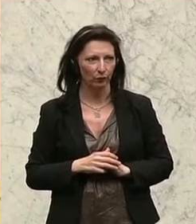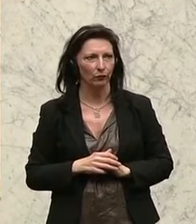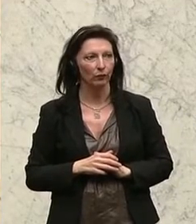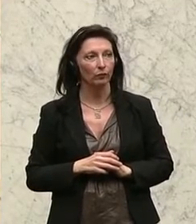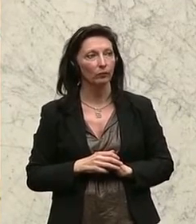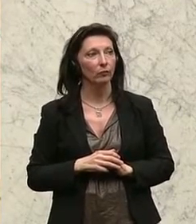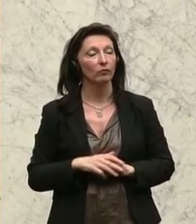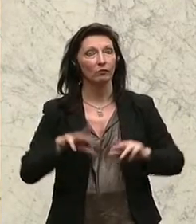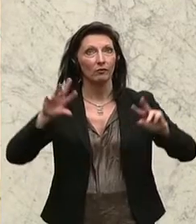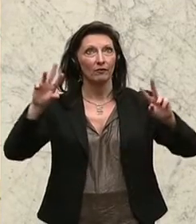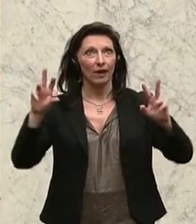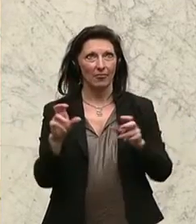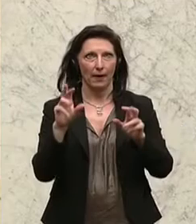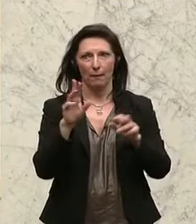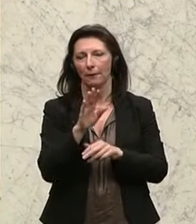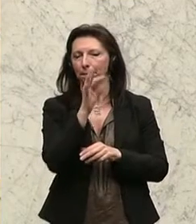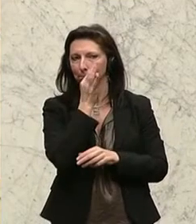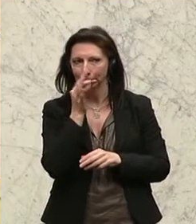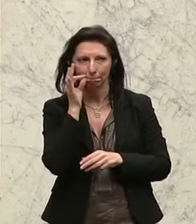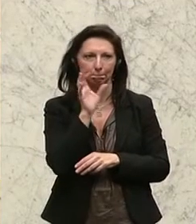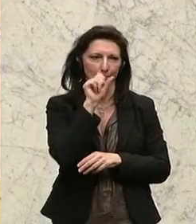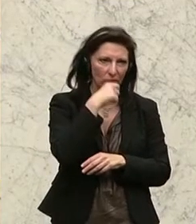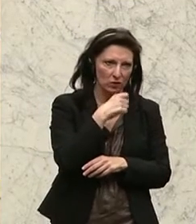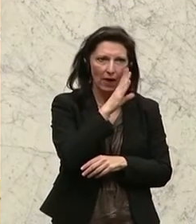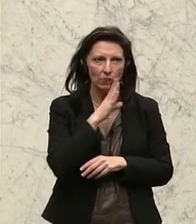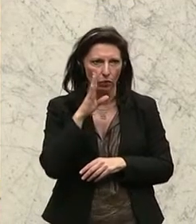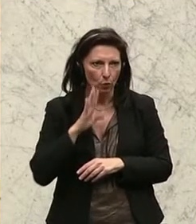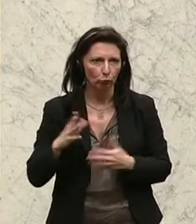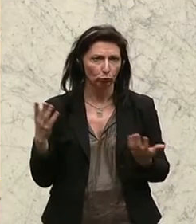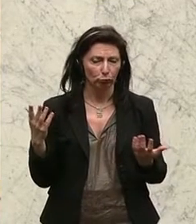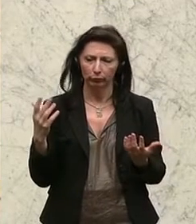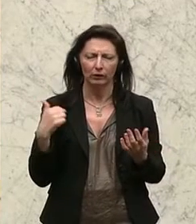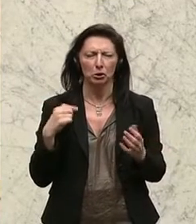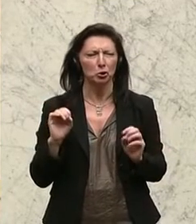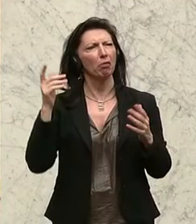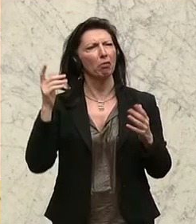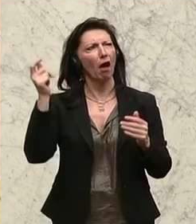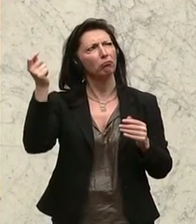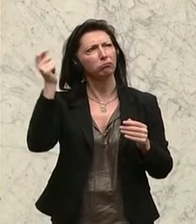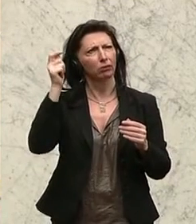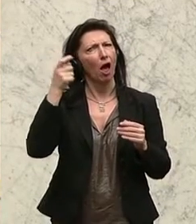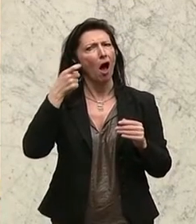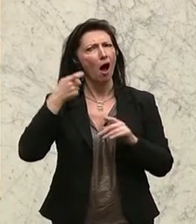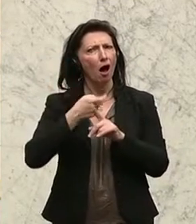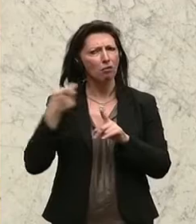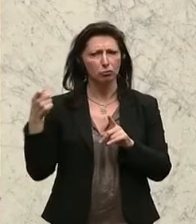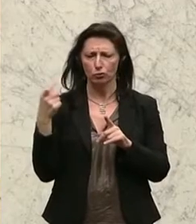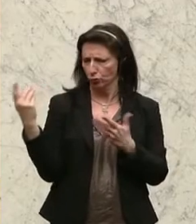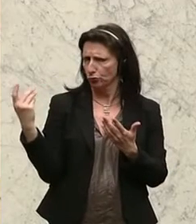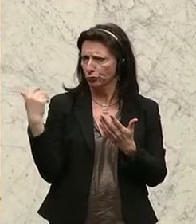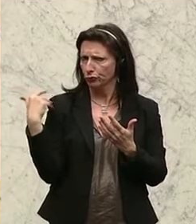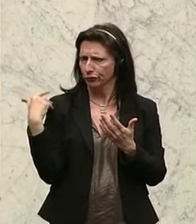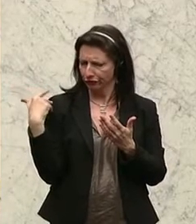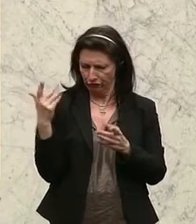Zum Punkt der Anonymisierung, das ist mir gerade spontan eingefallen. Das haben wir im Ausschuss auch